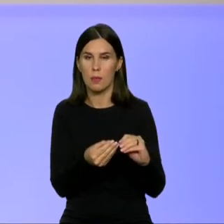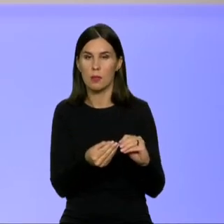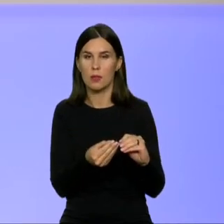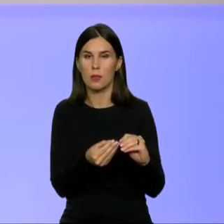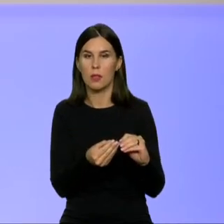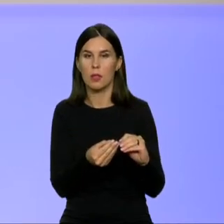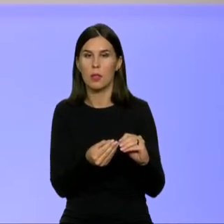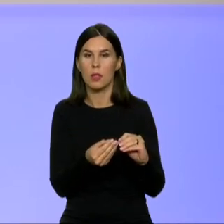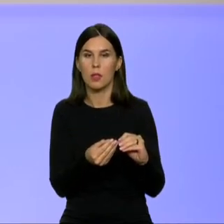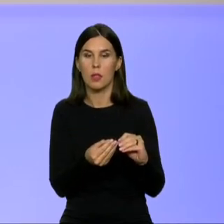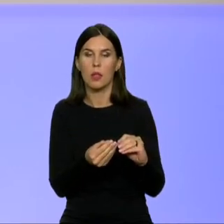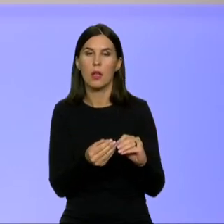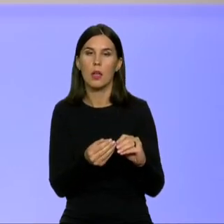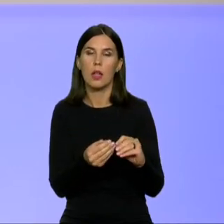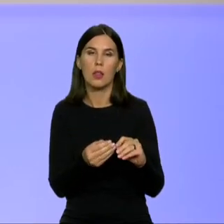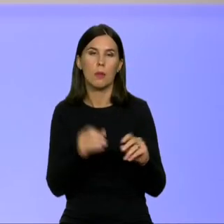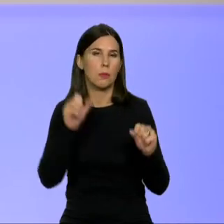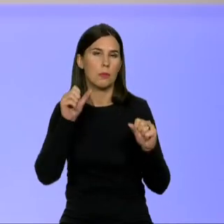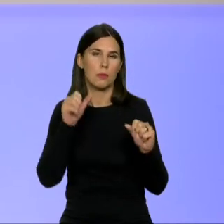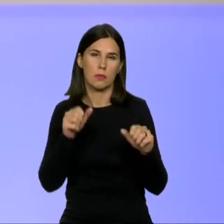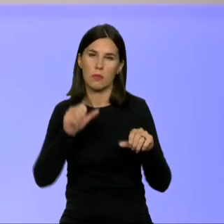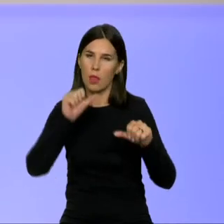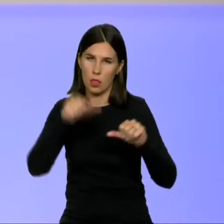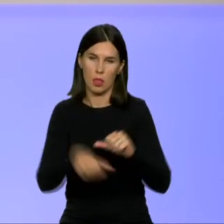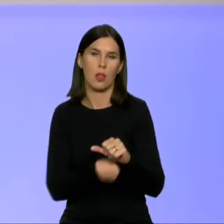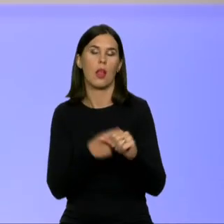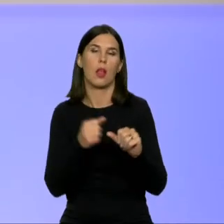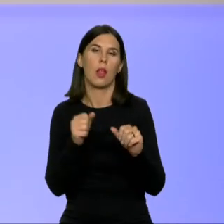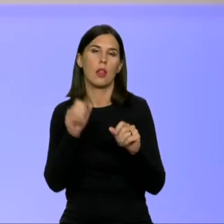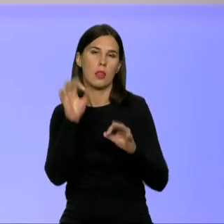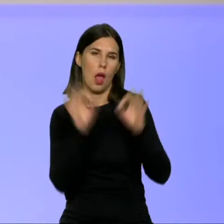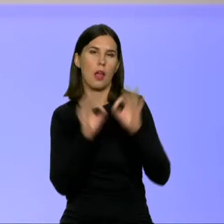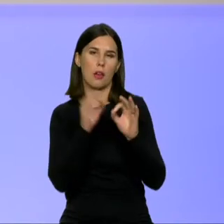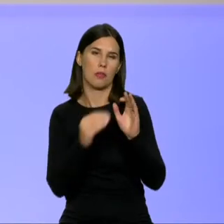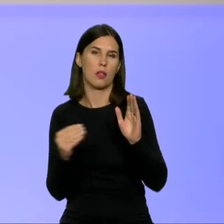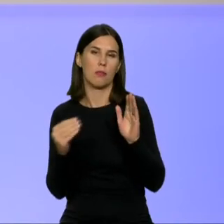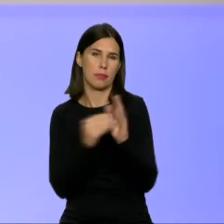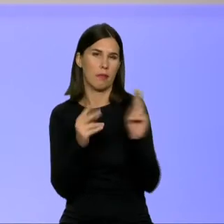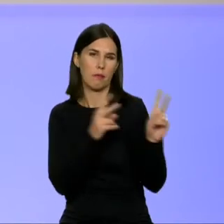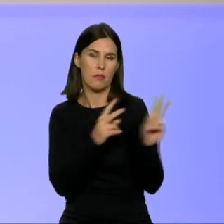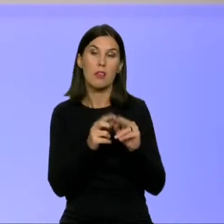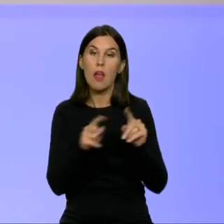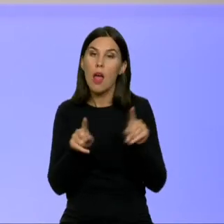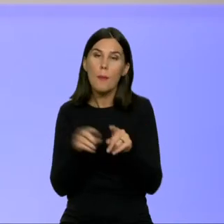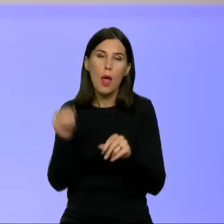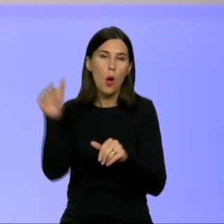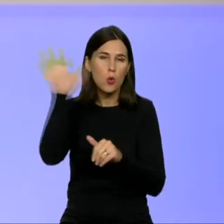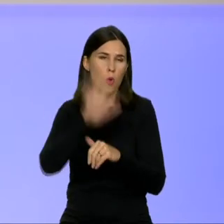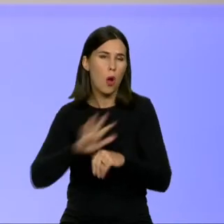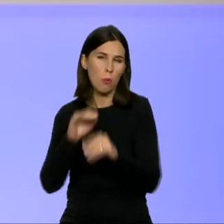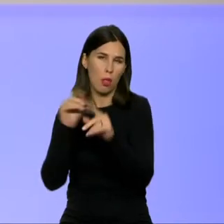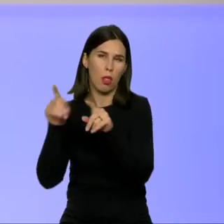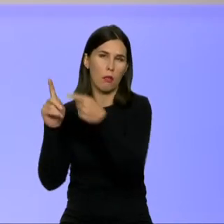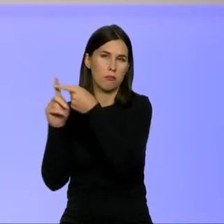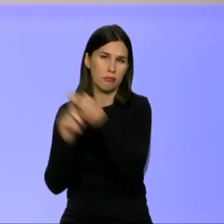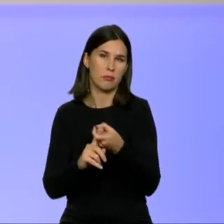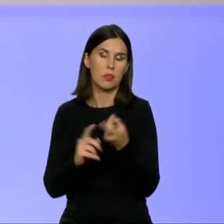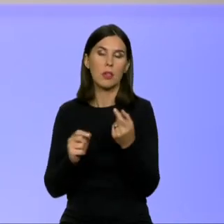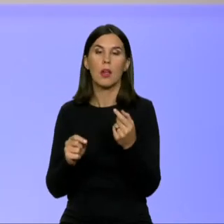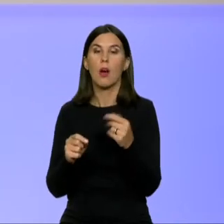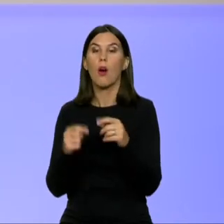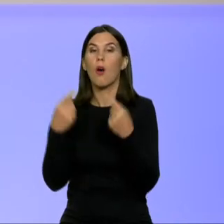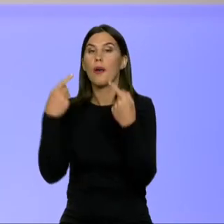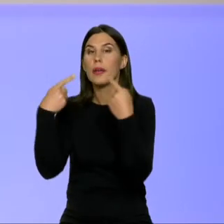nustatytas, neterminuotas, sumažintas tarifas, taip kaip yra absolučiai daugumo Europos Sąjungos šalių. kitų sektorių, mano